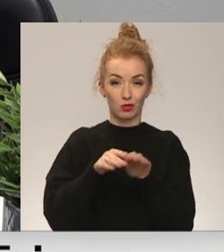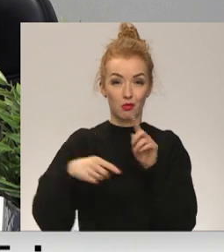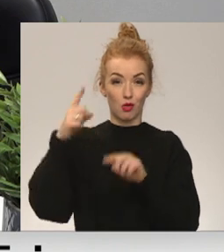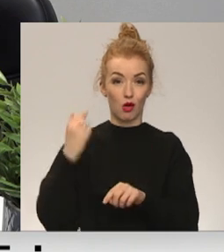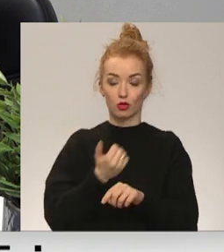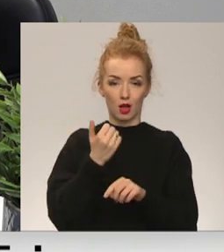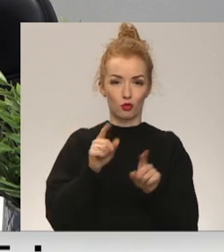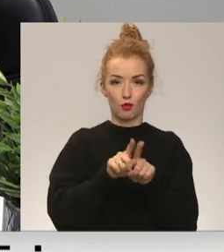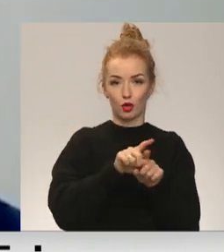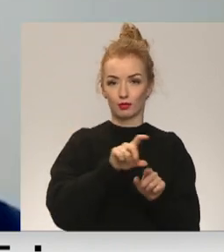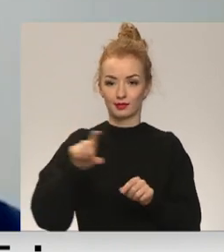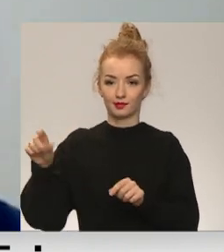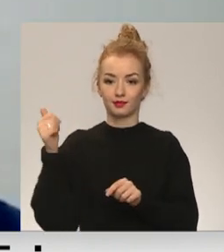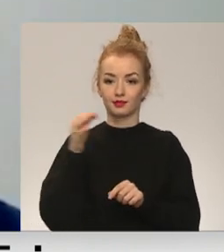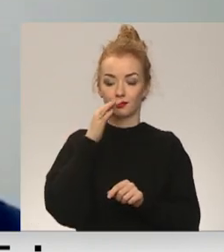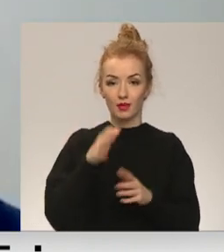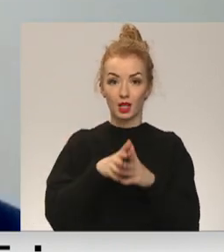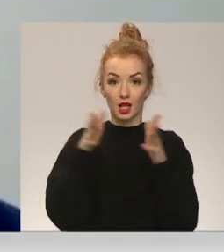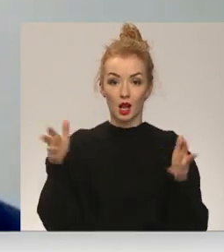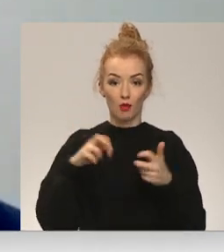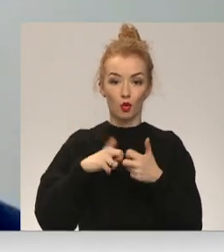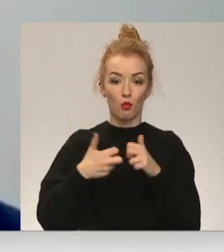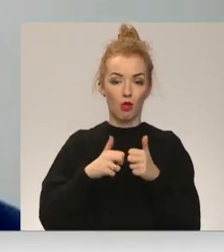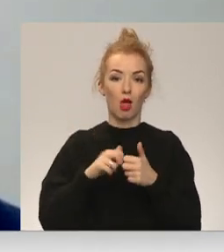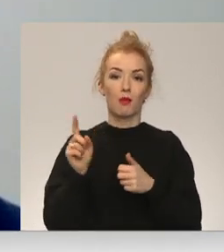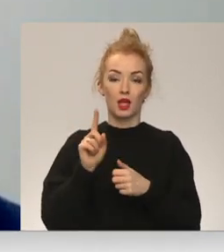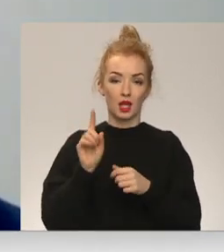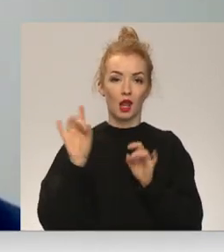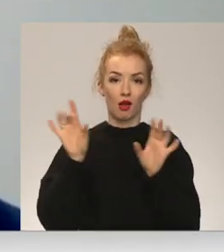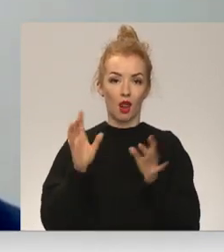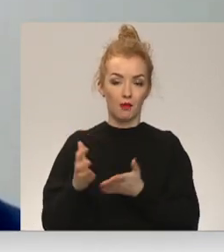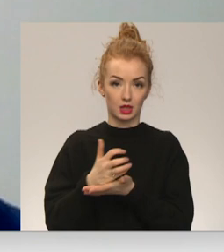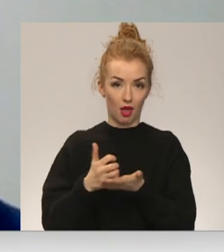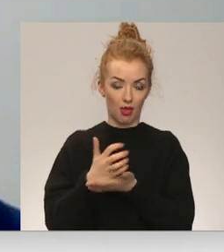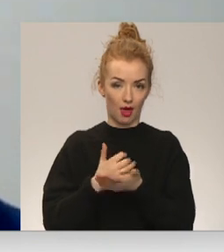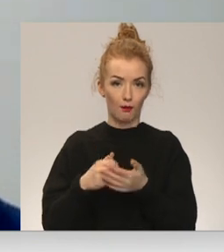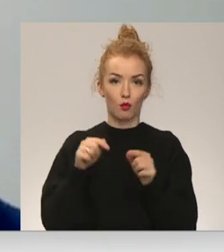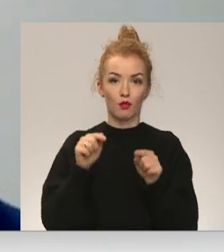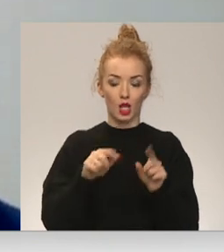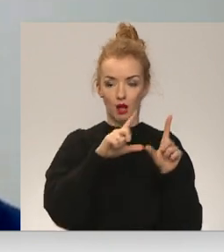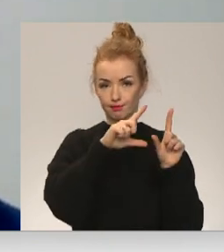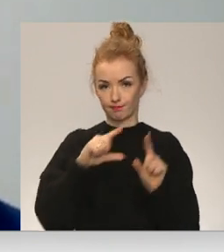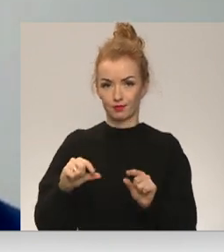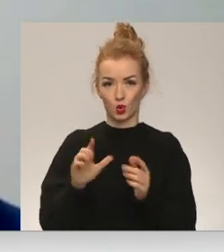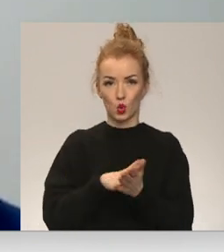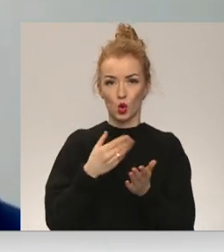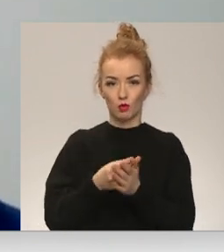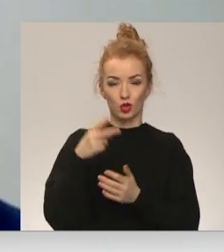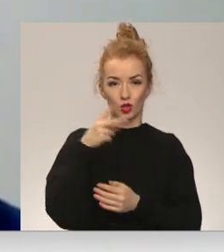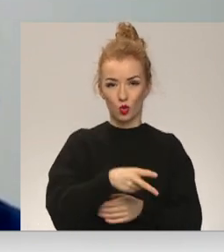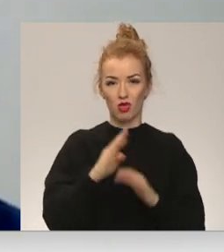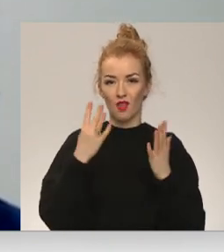nav krīties. Lielāka problēma, protams, ir reklāmas ieņēmumi. Tie, kā nokrita kopš krīzes 2009.